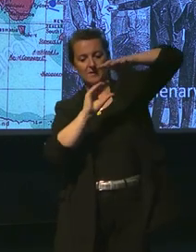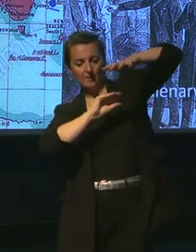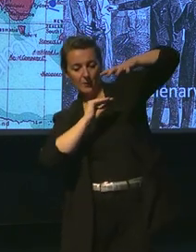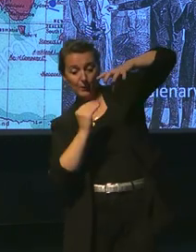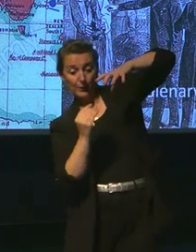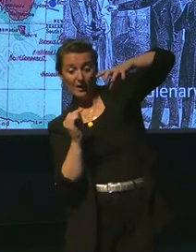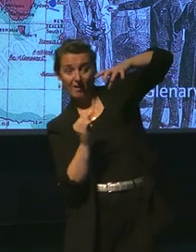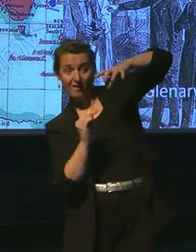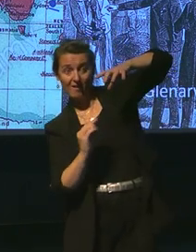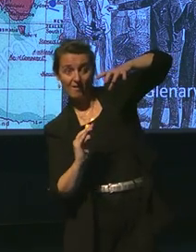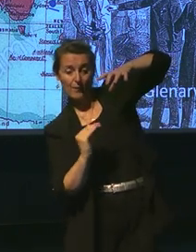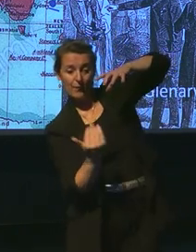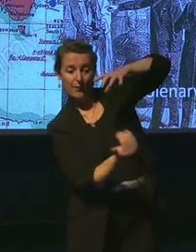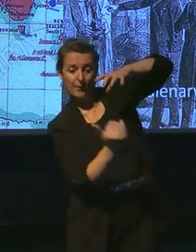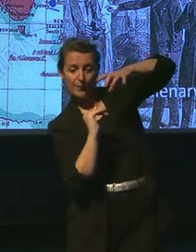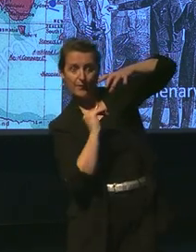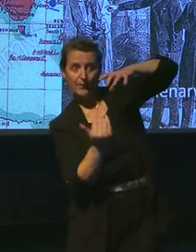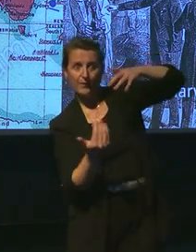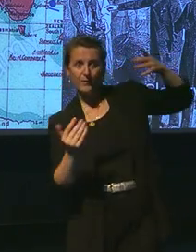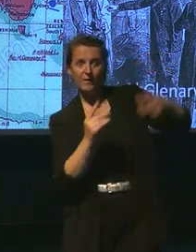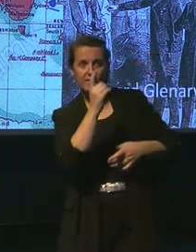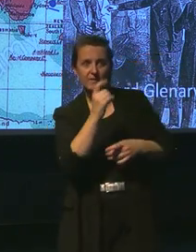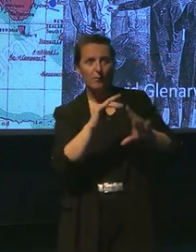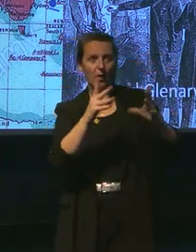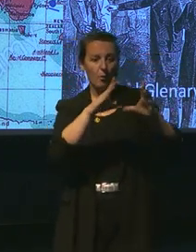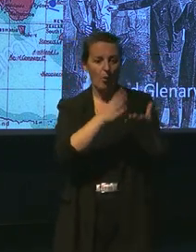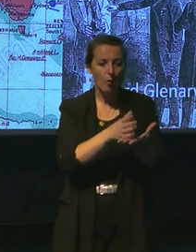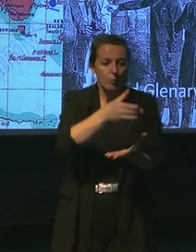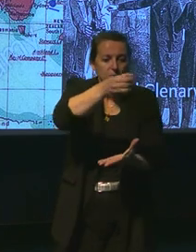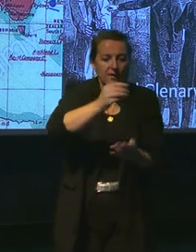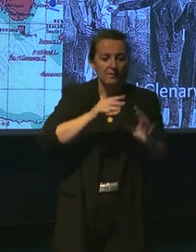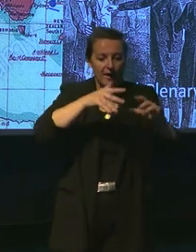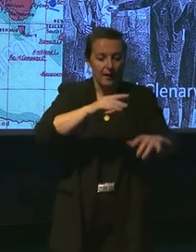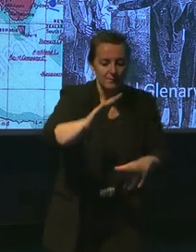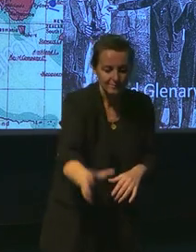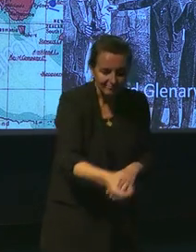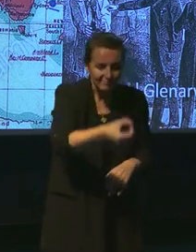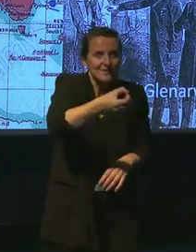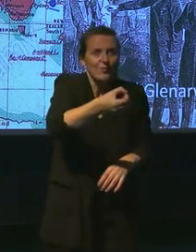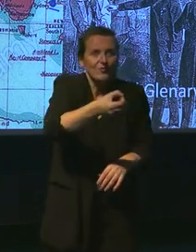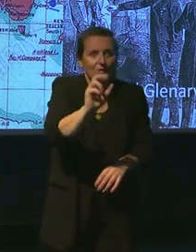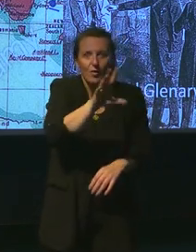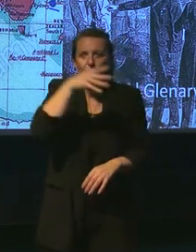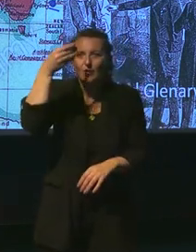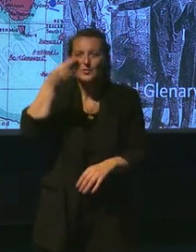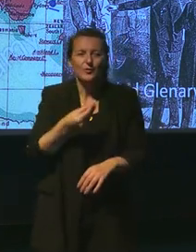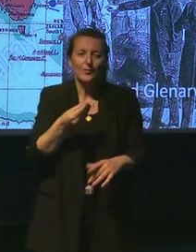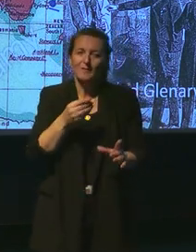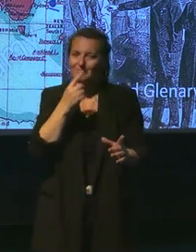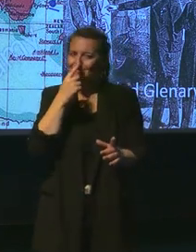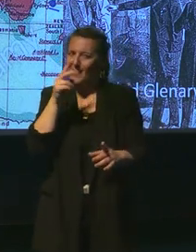Et le point de départ, c'est une bouteille découverte à la mer. Alors, je reviens qu'il y a le sens et l'humour.